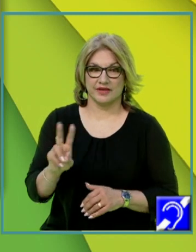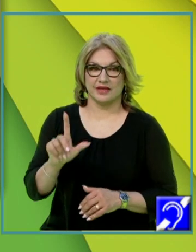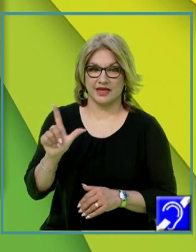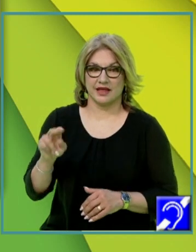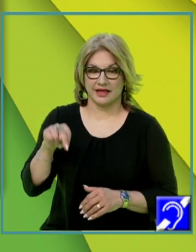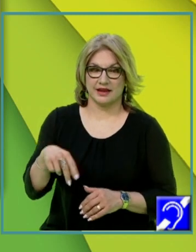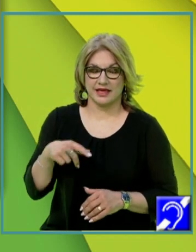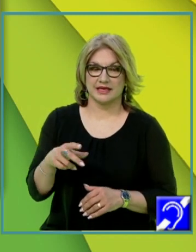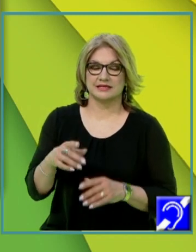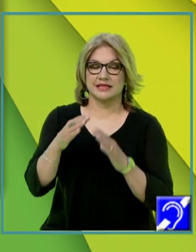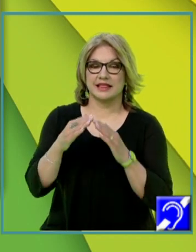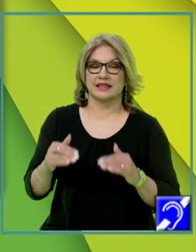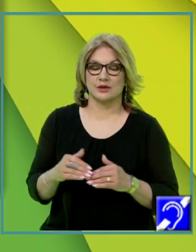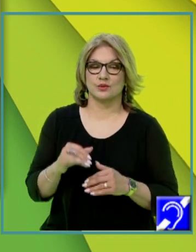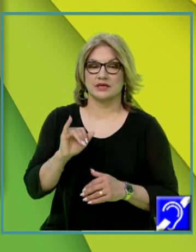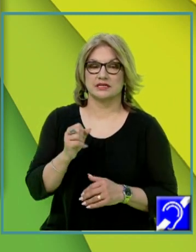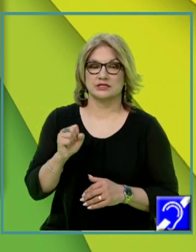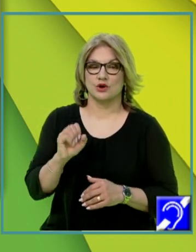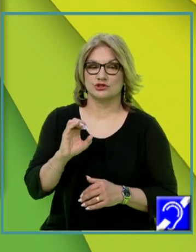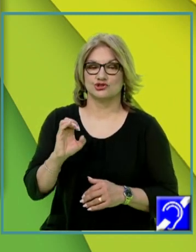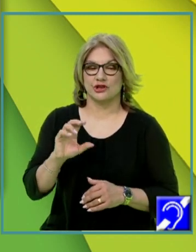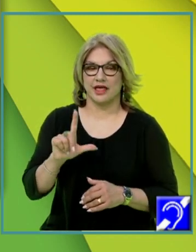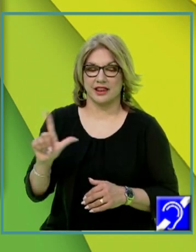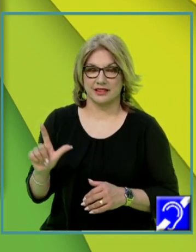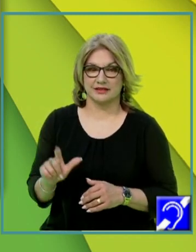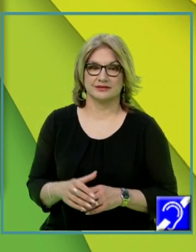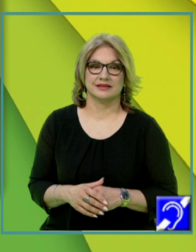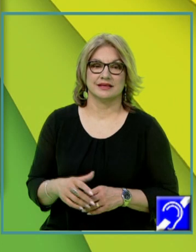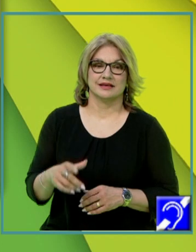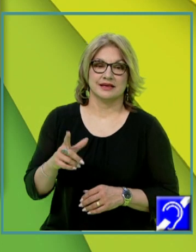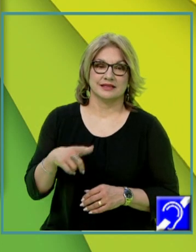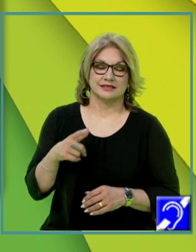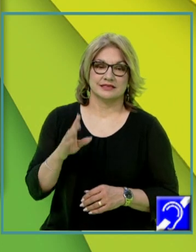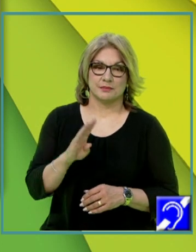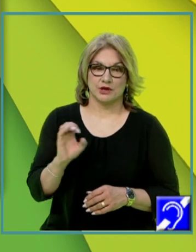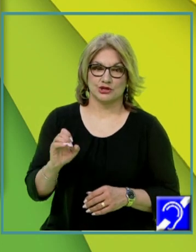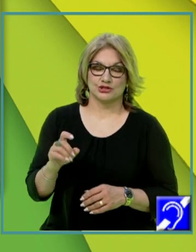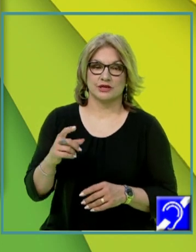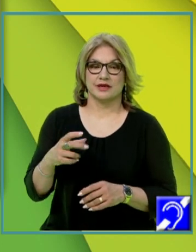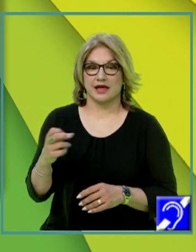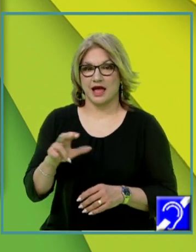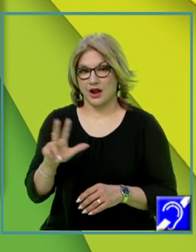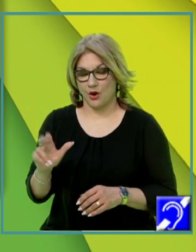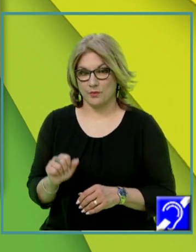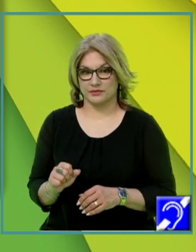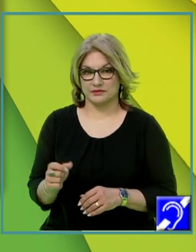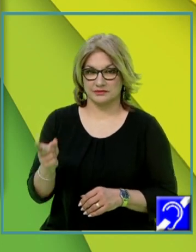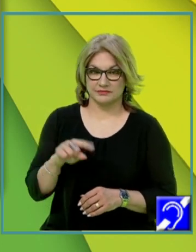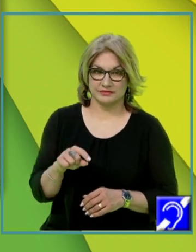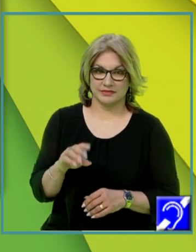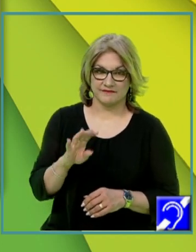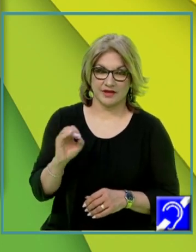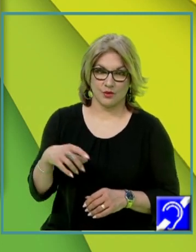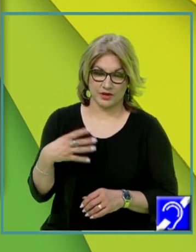este triunghii sos cel deci LN este chiar BC care este egal cu 8 VO ni s-a dat că este